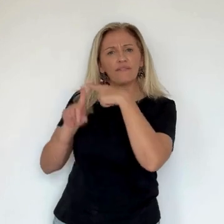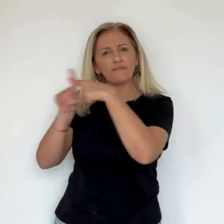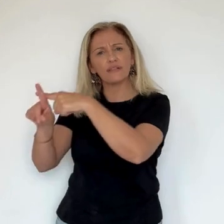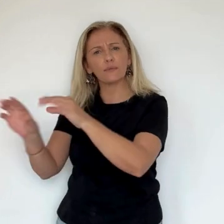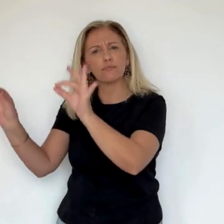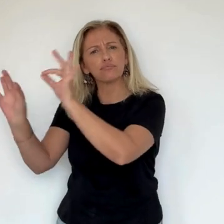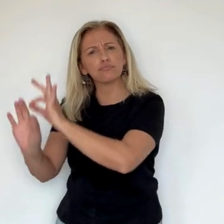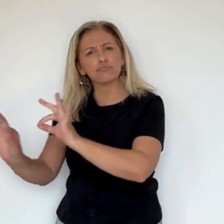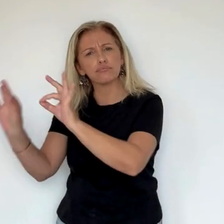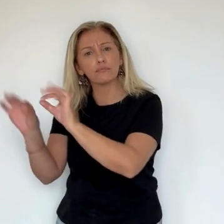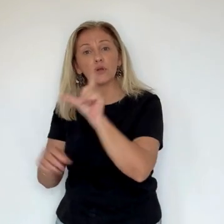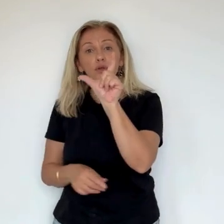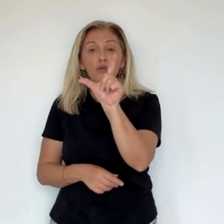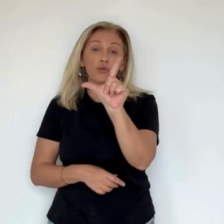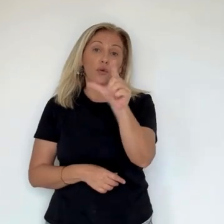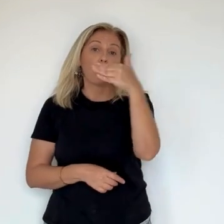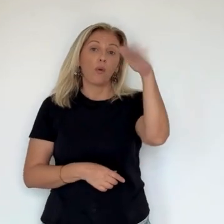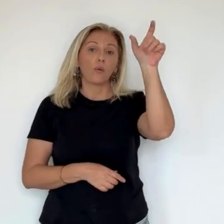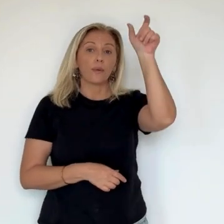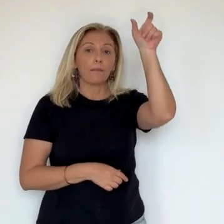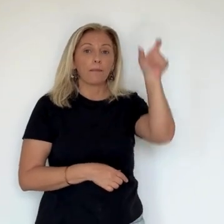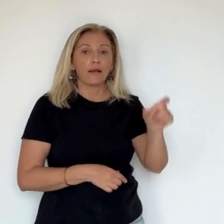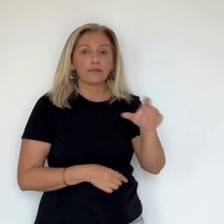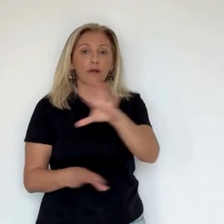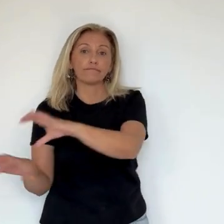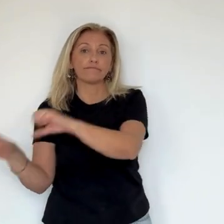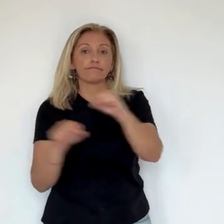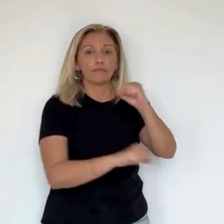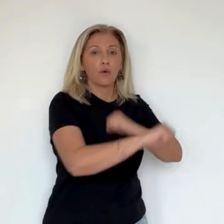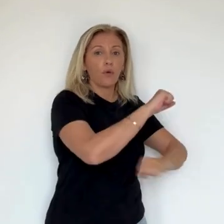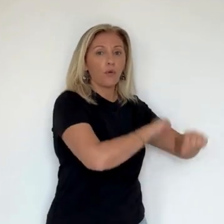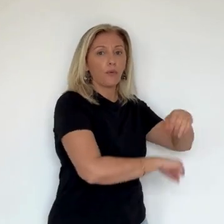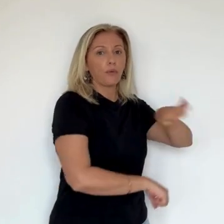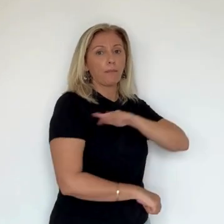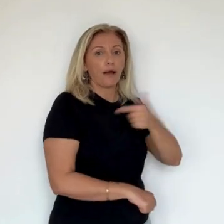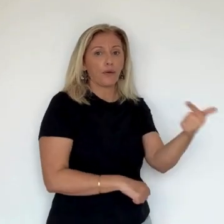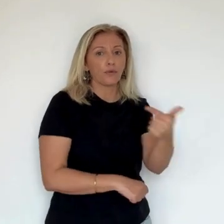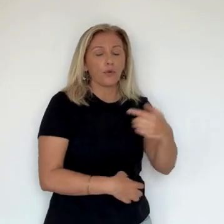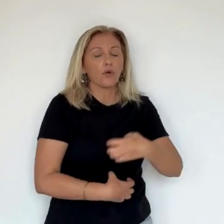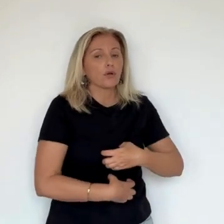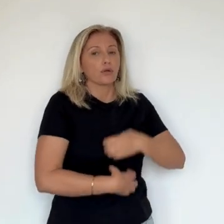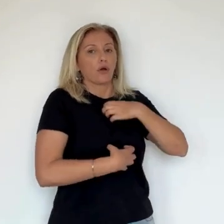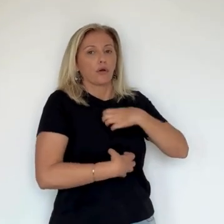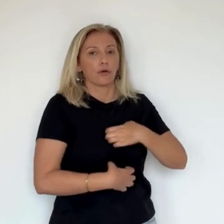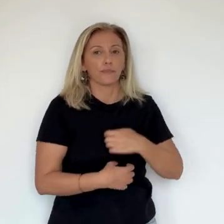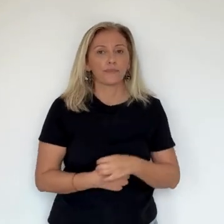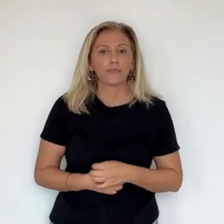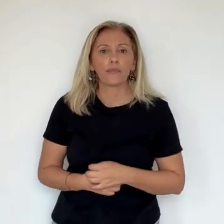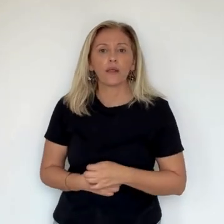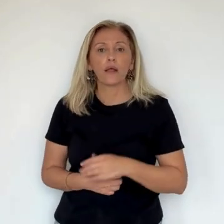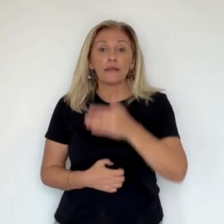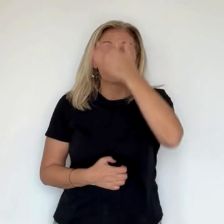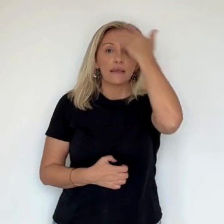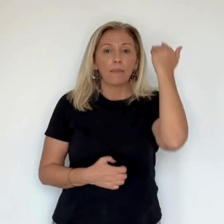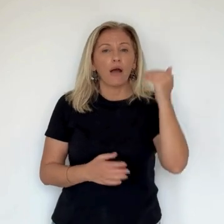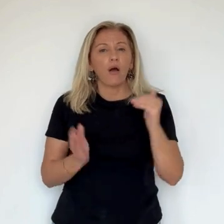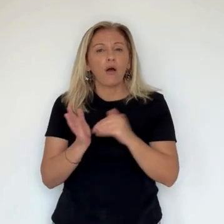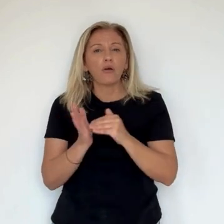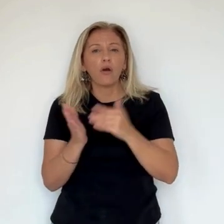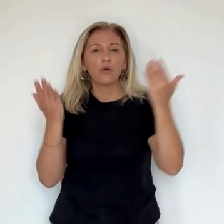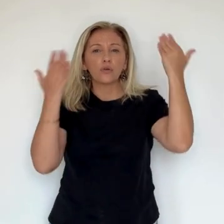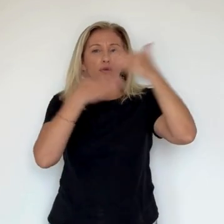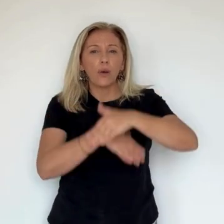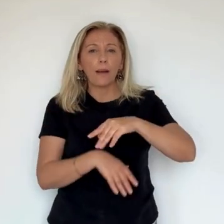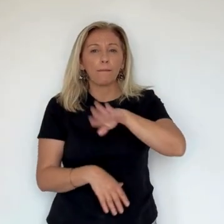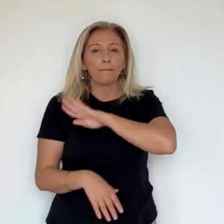Russe. Une personne sera légèrement blessée, victime collatérale des tirs. Deux autres seront prises en charge, choquées par les faits. S